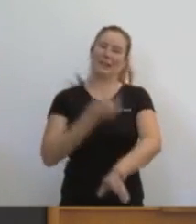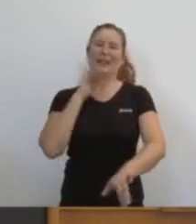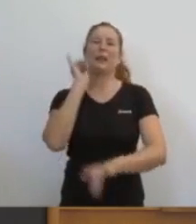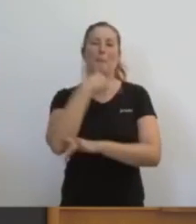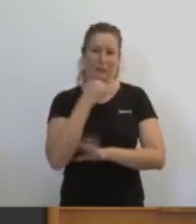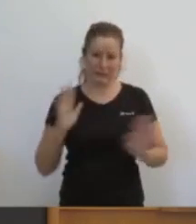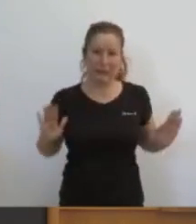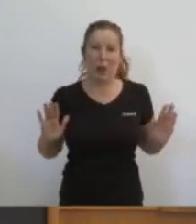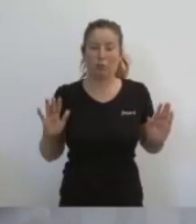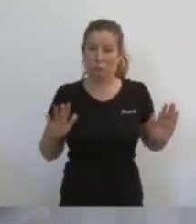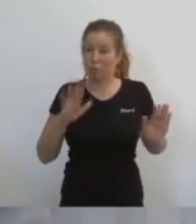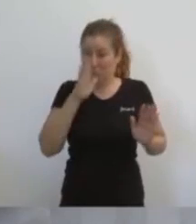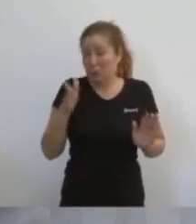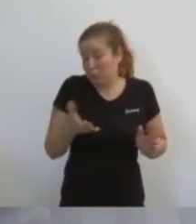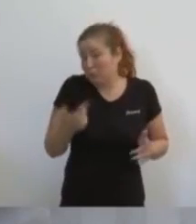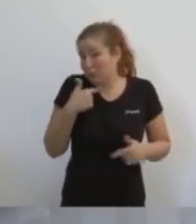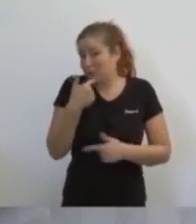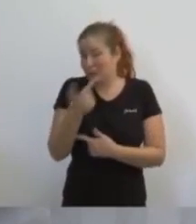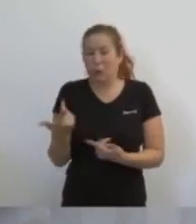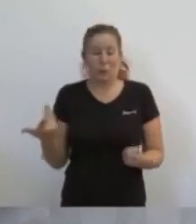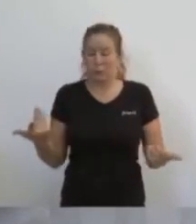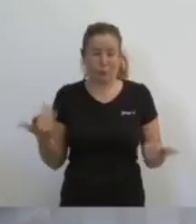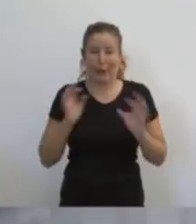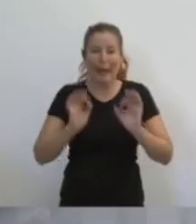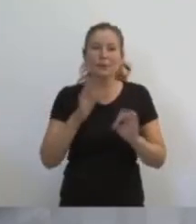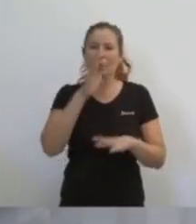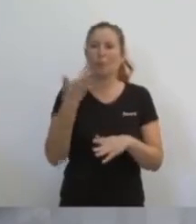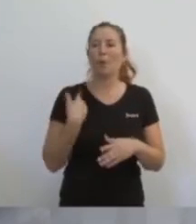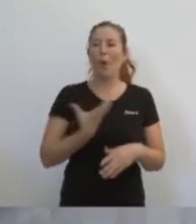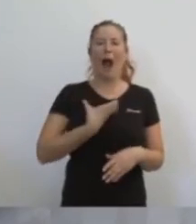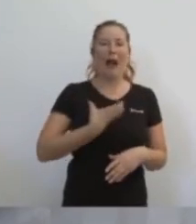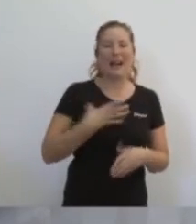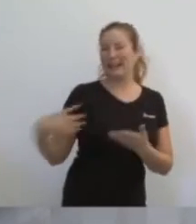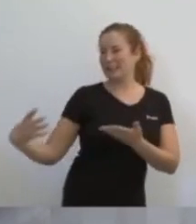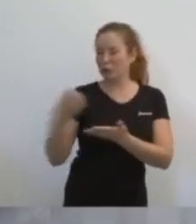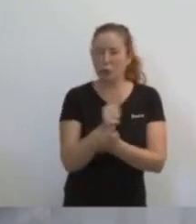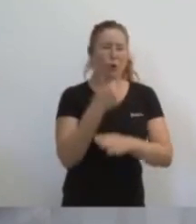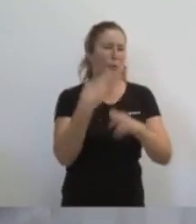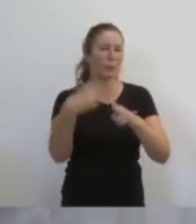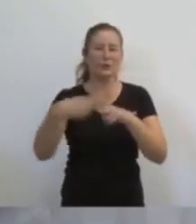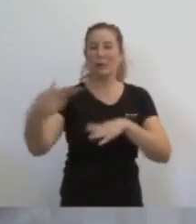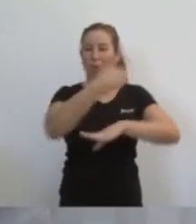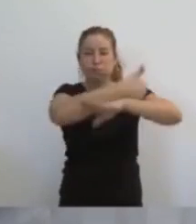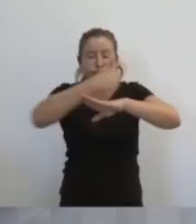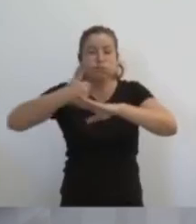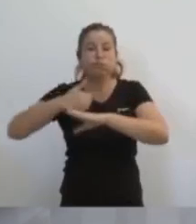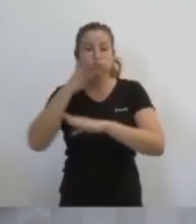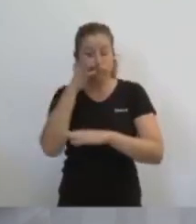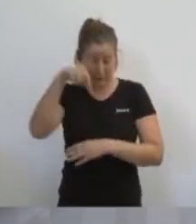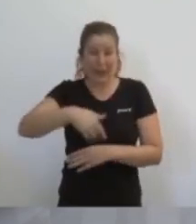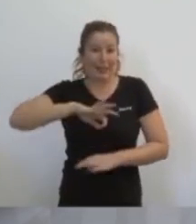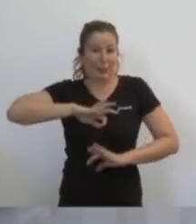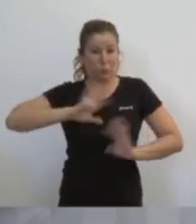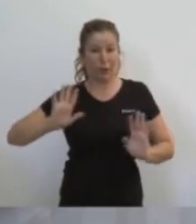molt bregat. Cal ser molt bregat per col·locar a tots els alcaldes i càrrecs polítics que s'han quedat sense poder ací en la Diputació.